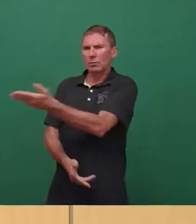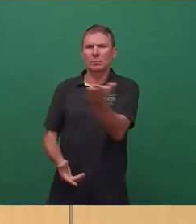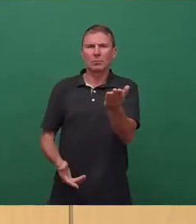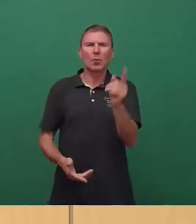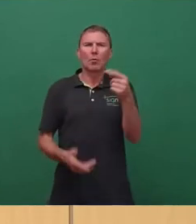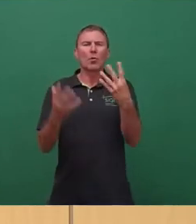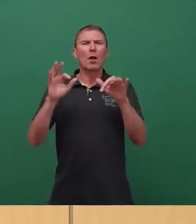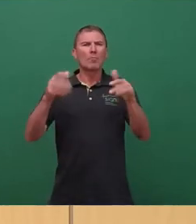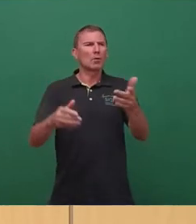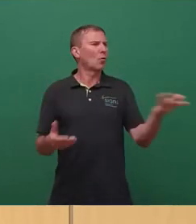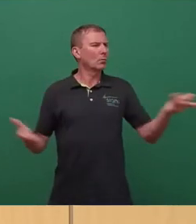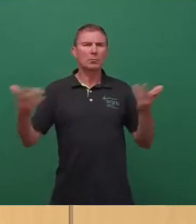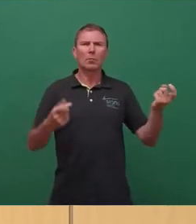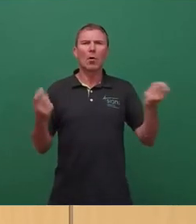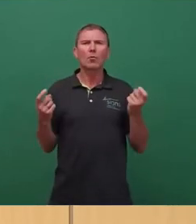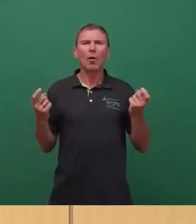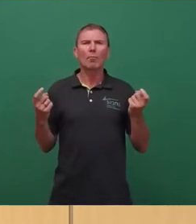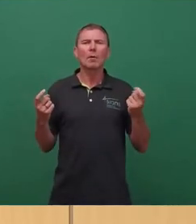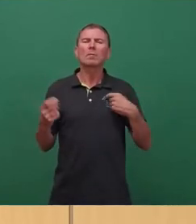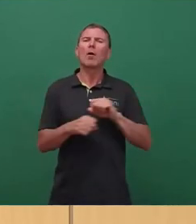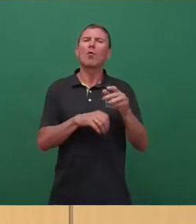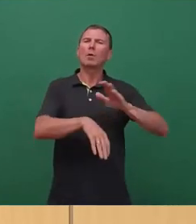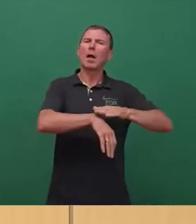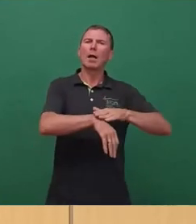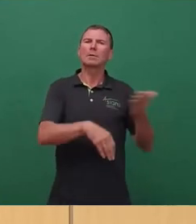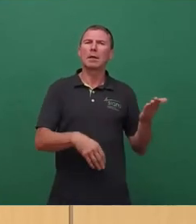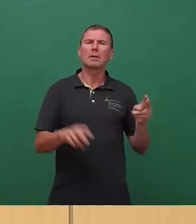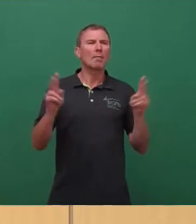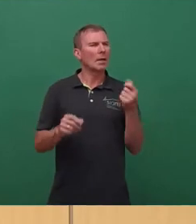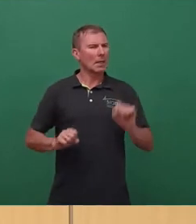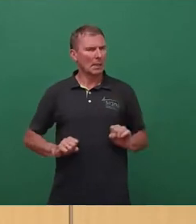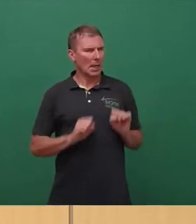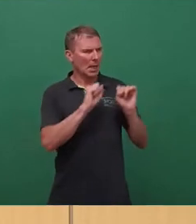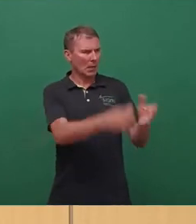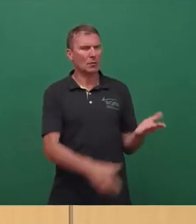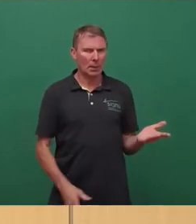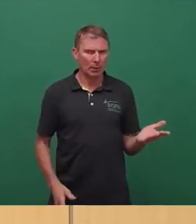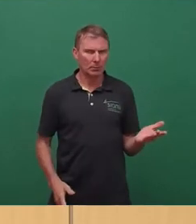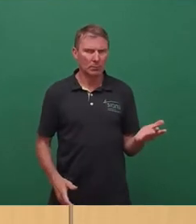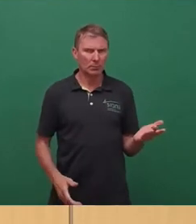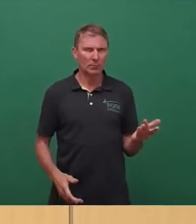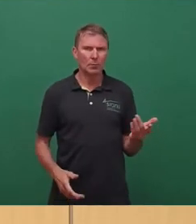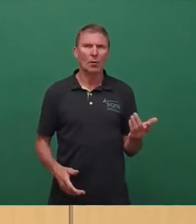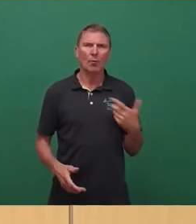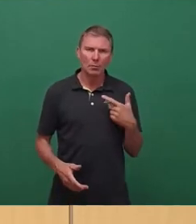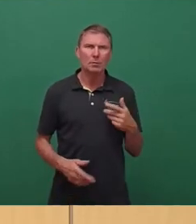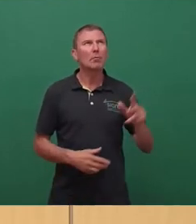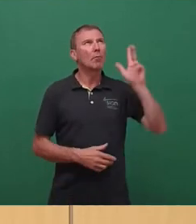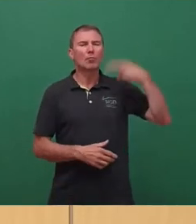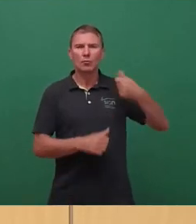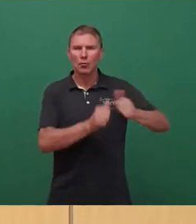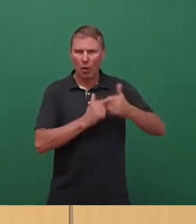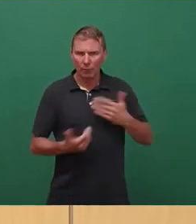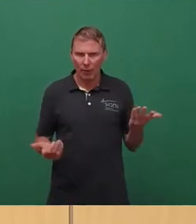Millionen kommen daher, dass wir in Corona-Zeiten weniger Geld ausgegeben haben und dass der Bund uns geholfen hat und die